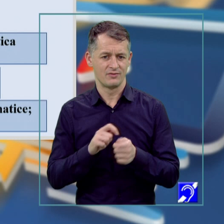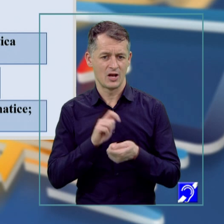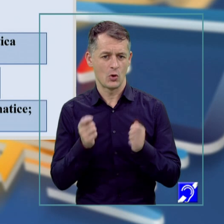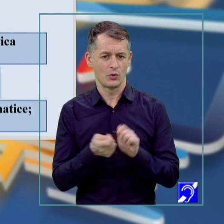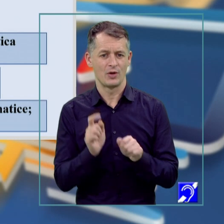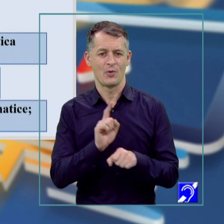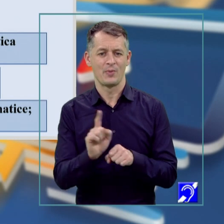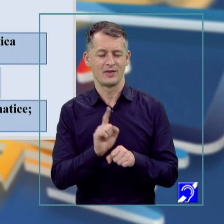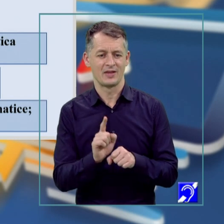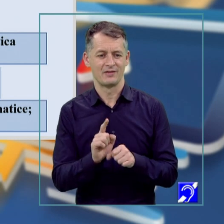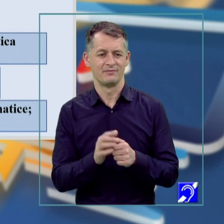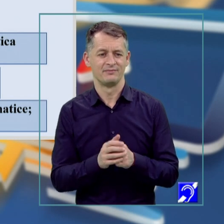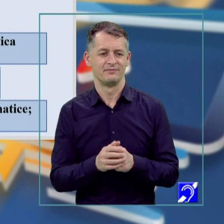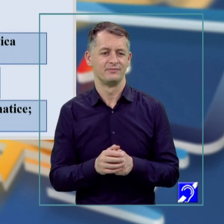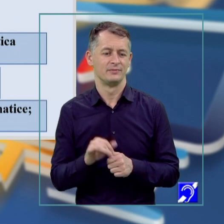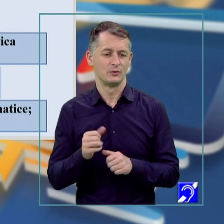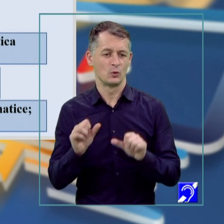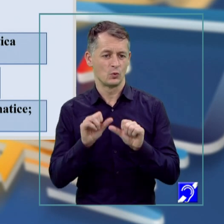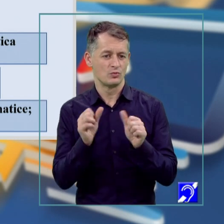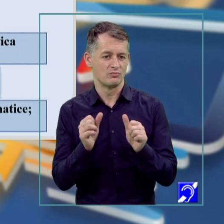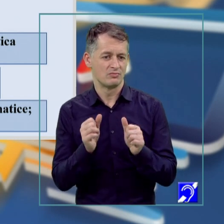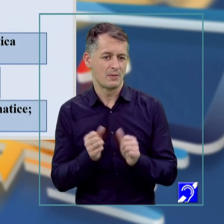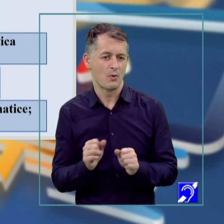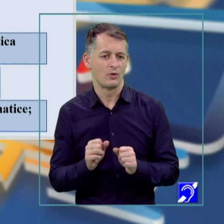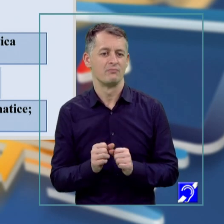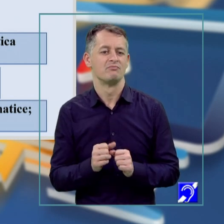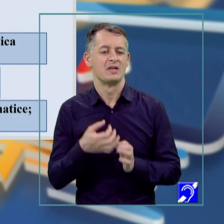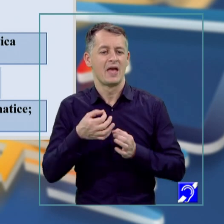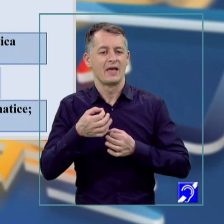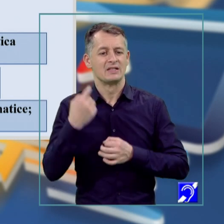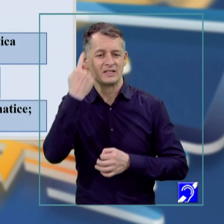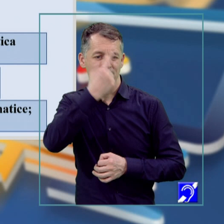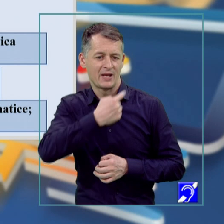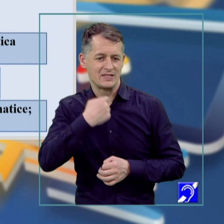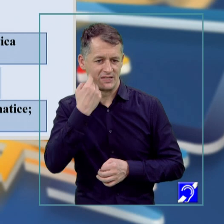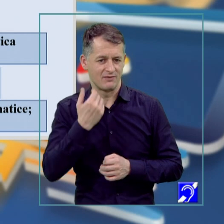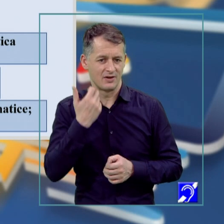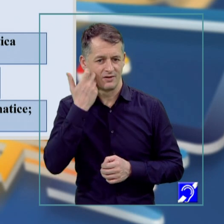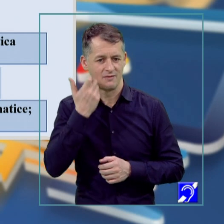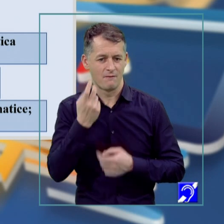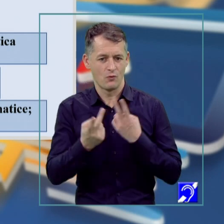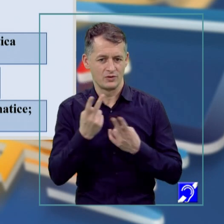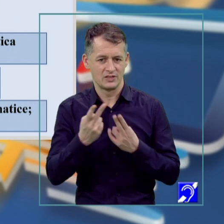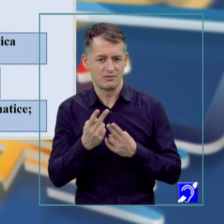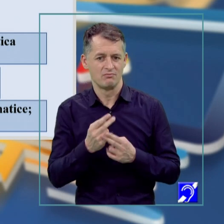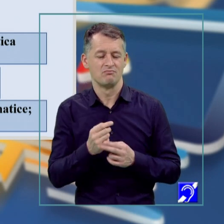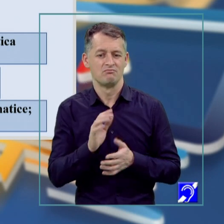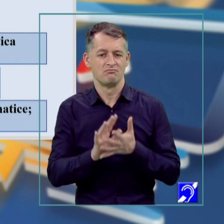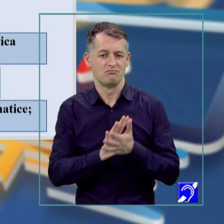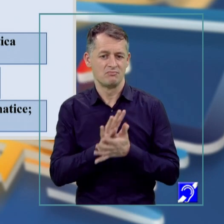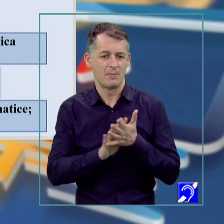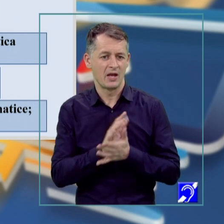simboluri. Funcția expresivă este când ne folosim de emoțiile noastre, de intonație, mimică, gestică. Funcția